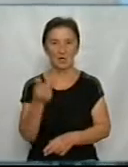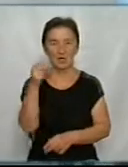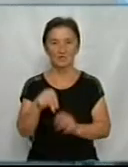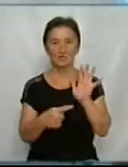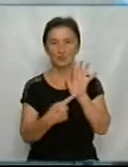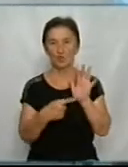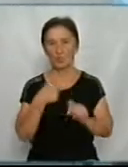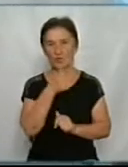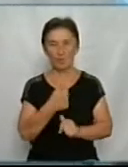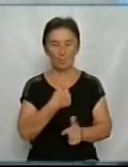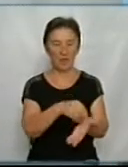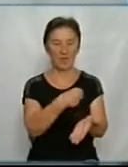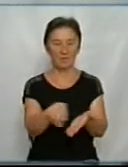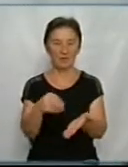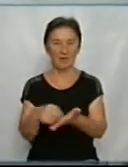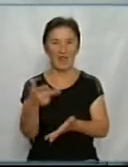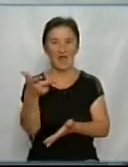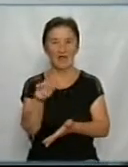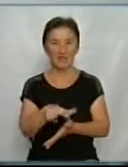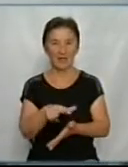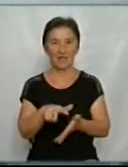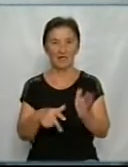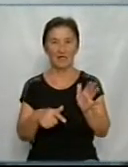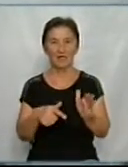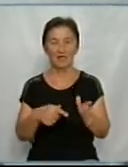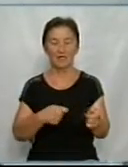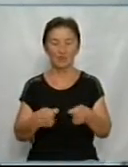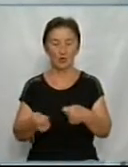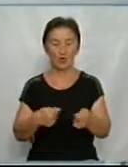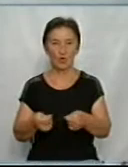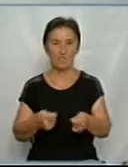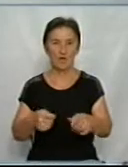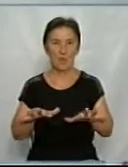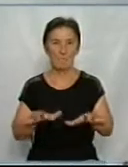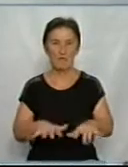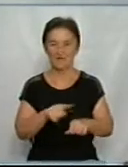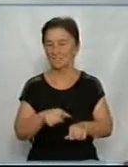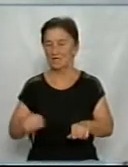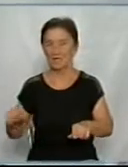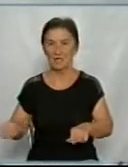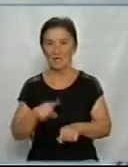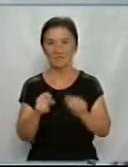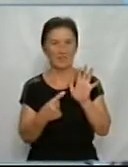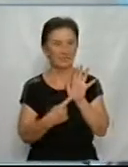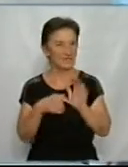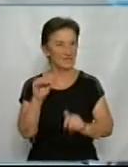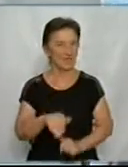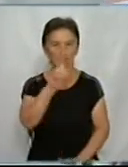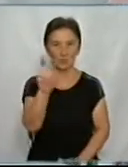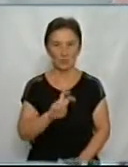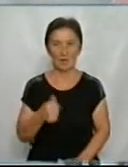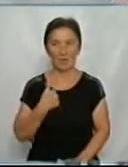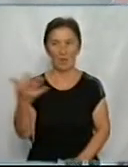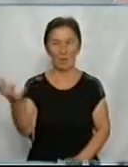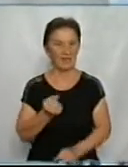році ми з чоловіком придбали три торгових місця за 6 тисяч доларів. Ми брали кредит